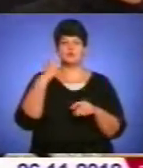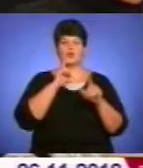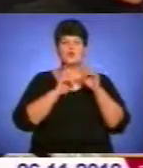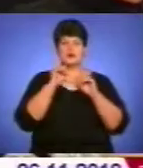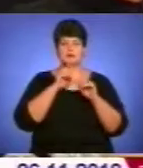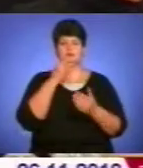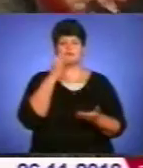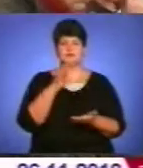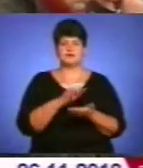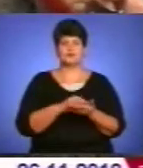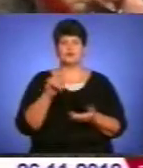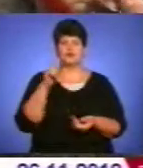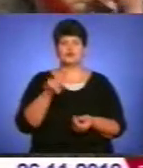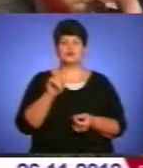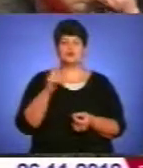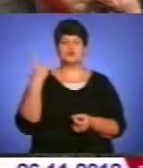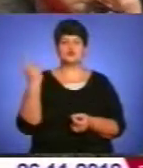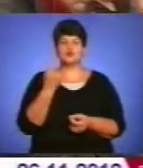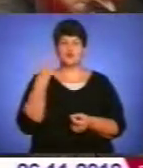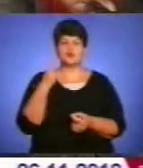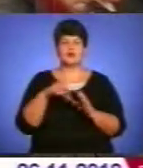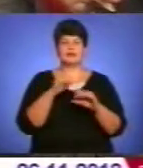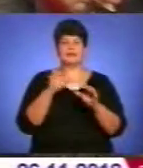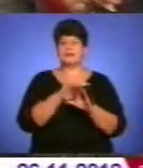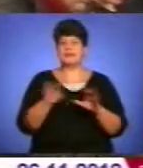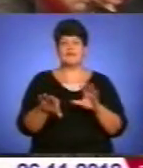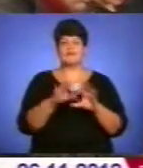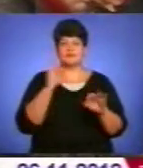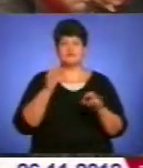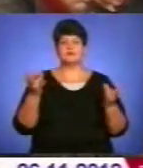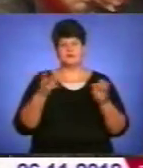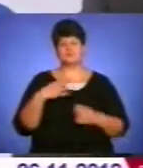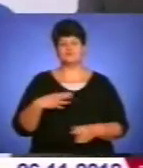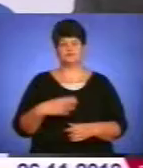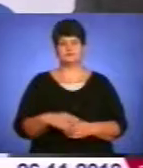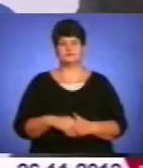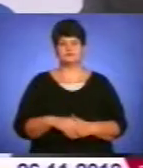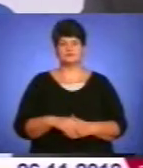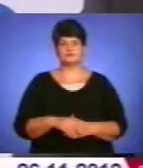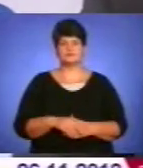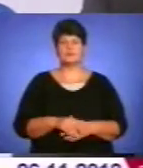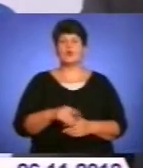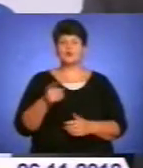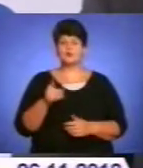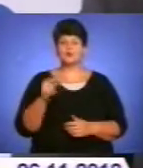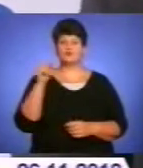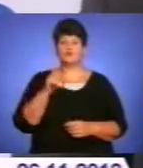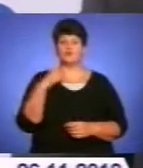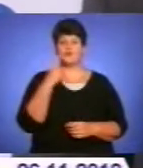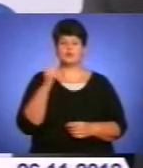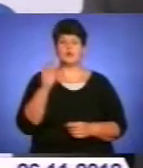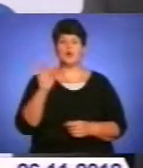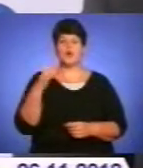зазначив, того, що жодного кандидата не обрали з першого разу, можна було очікувати. Чому? Тому що, якщо говорити про